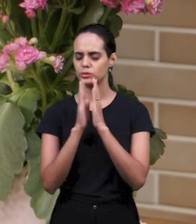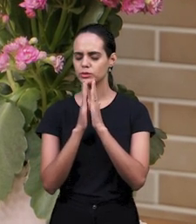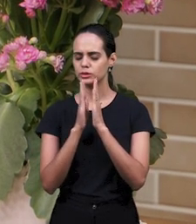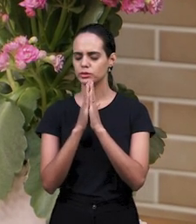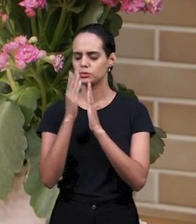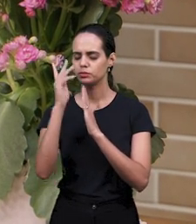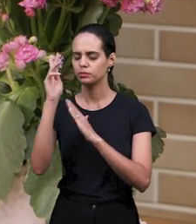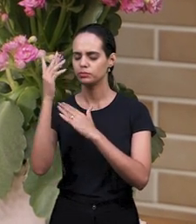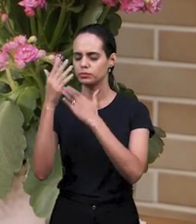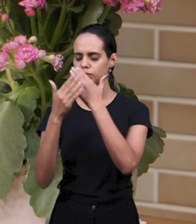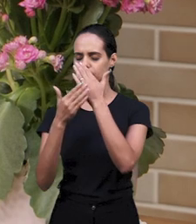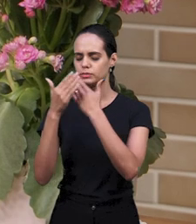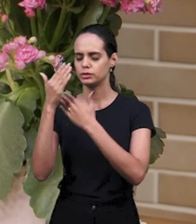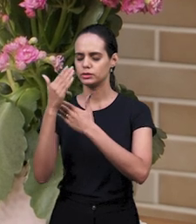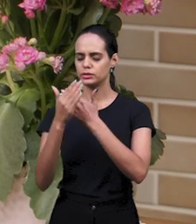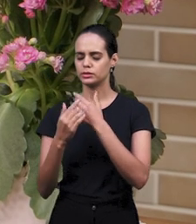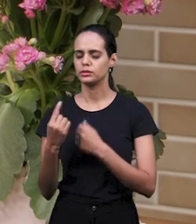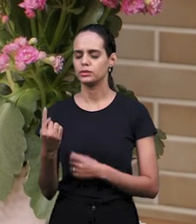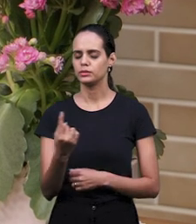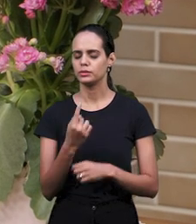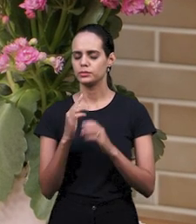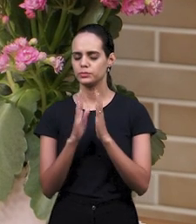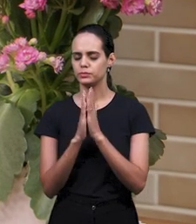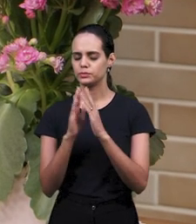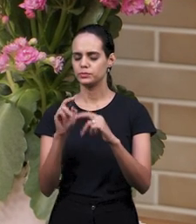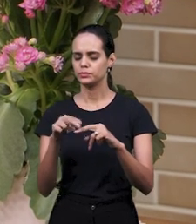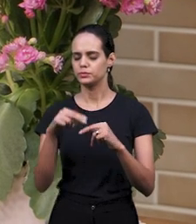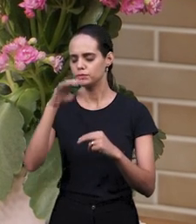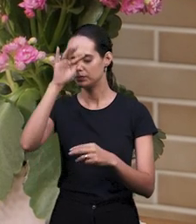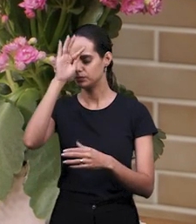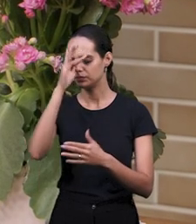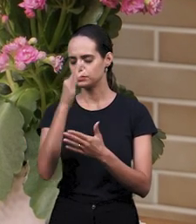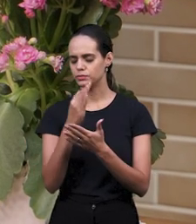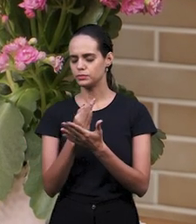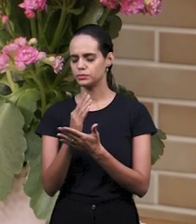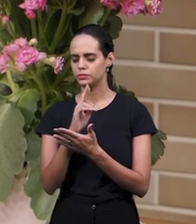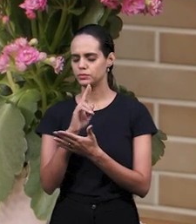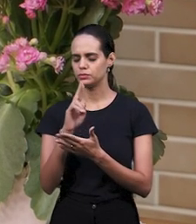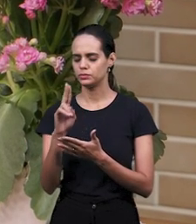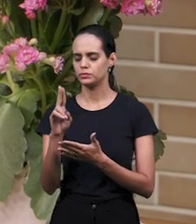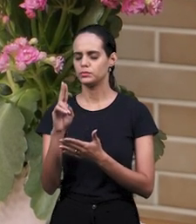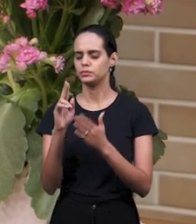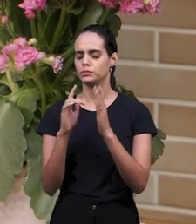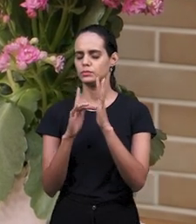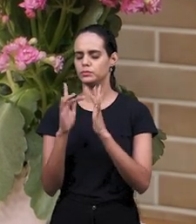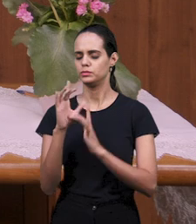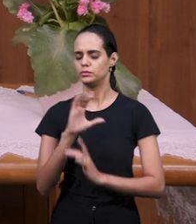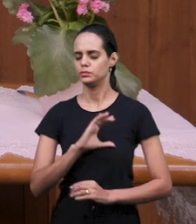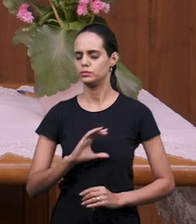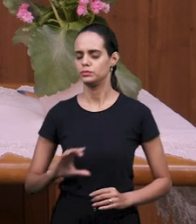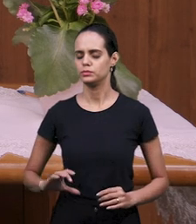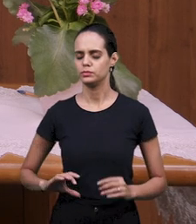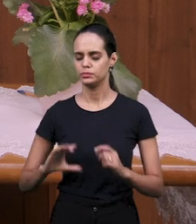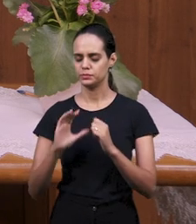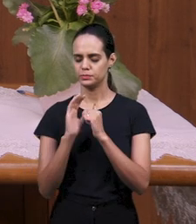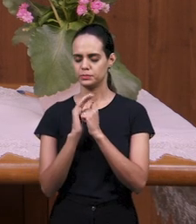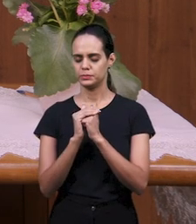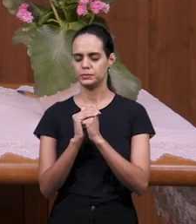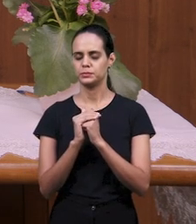присутствии молимся, верую во имя Господа Иисуса. Аминь. Присаживайтесь, возлюбленные.